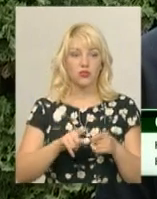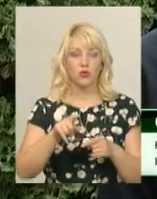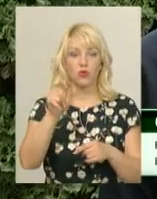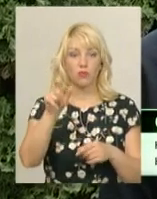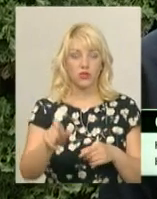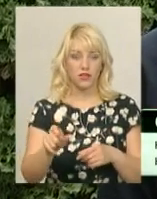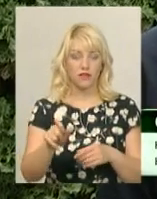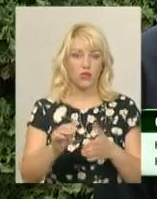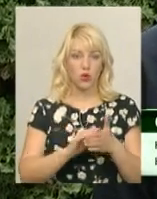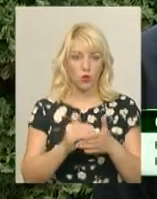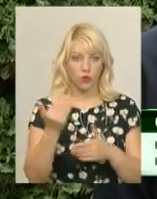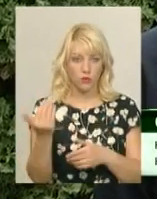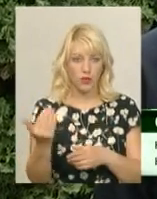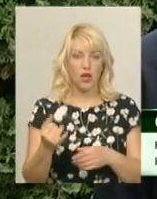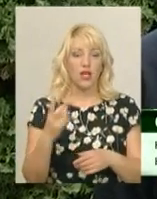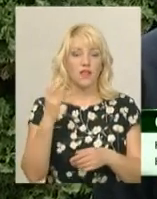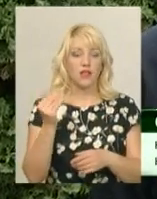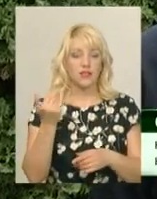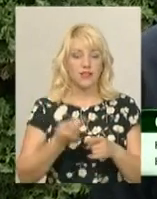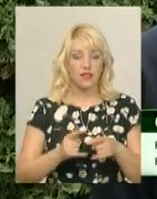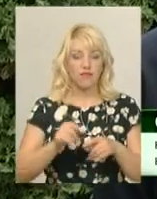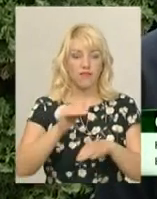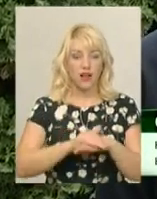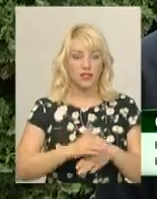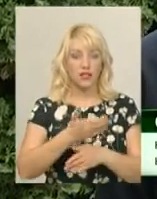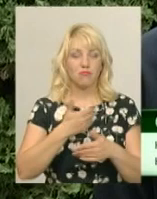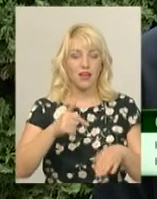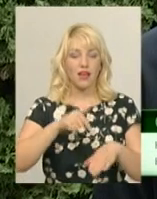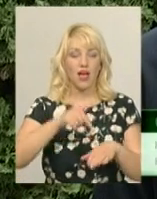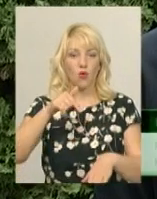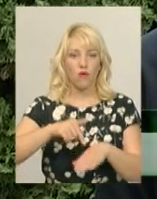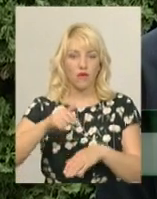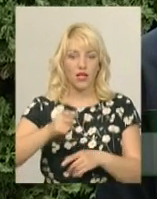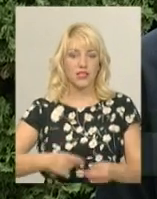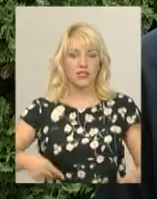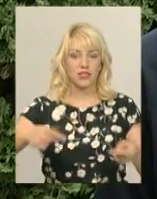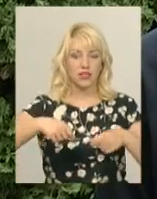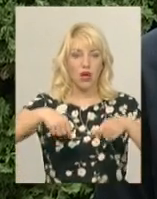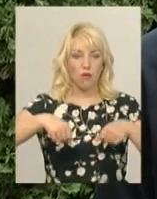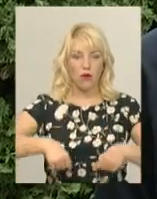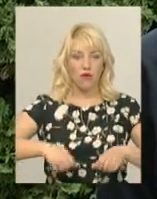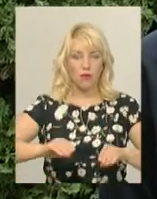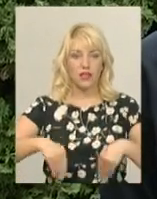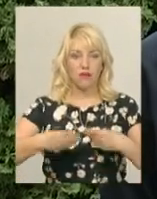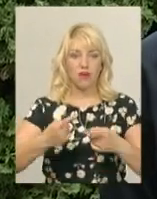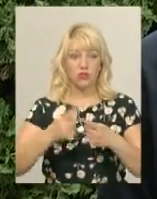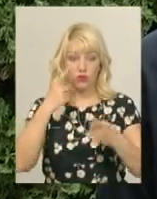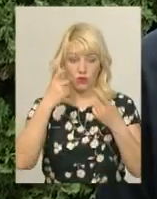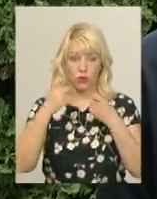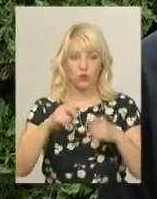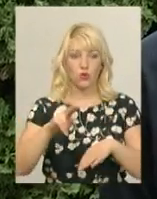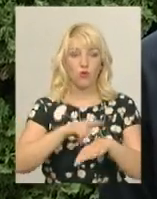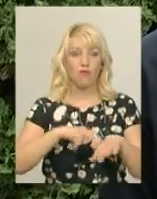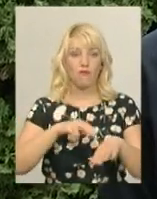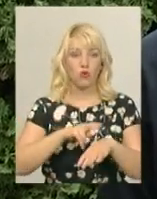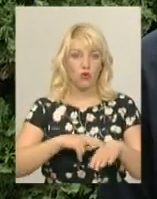працівнику. На ці факти ми реагували і згідно повноважень передавали вказану інформацію до правоохоронних